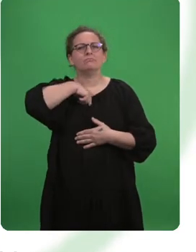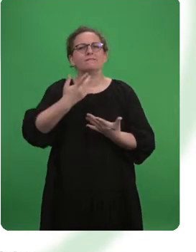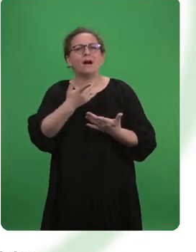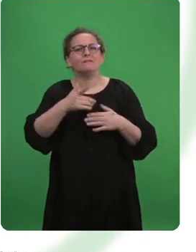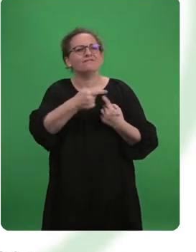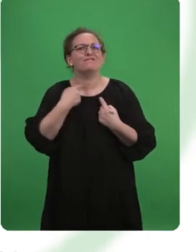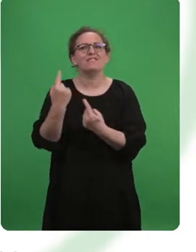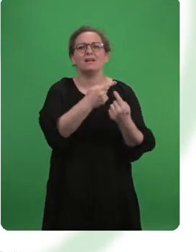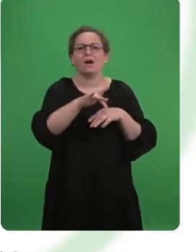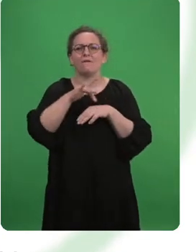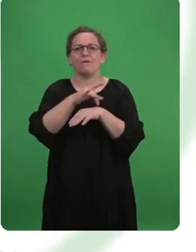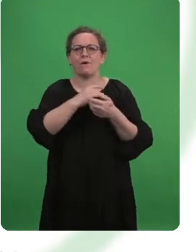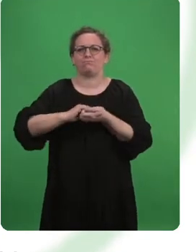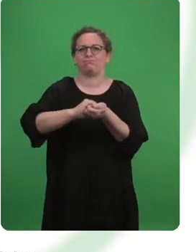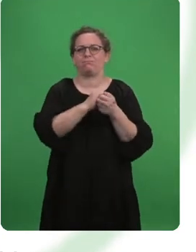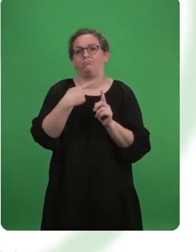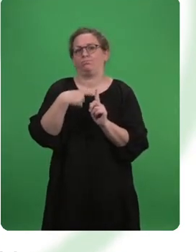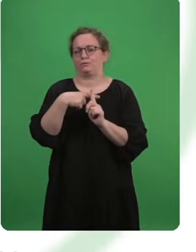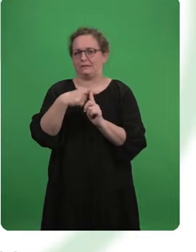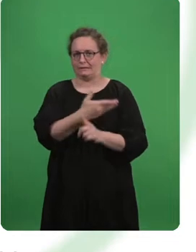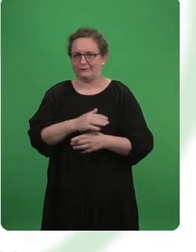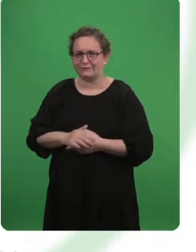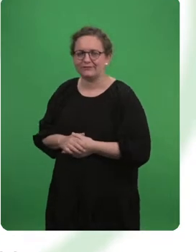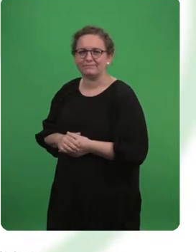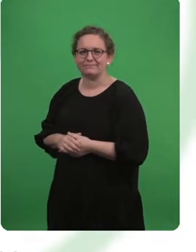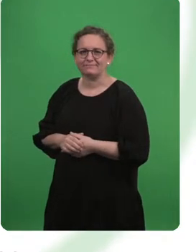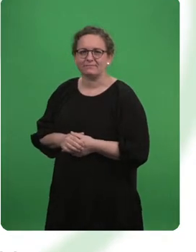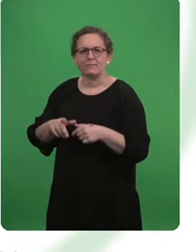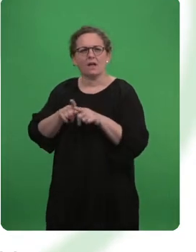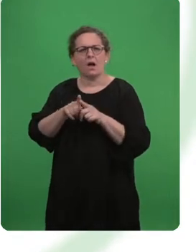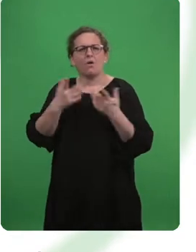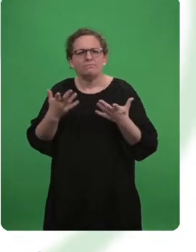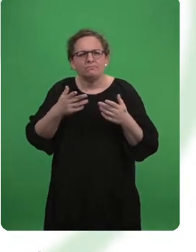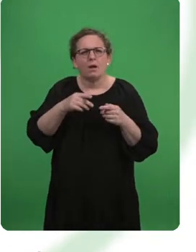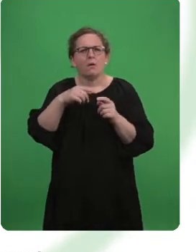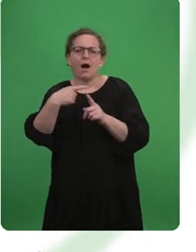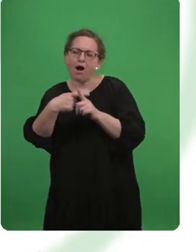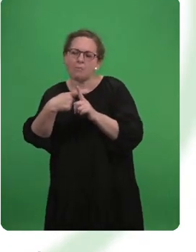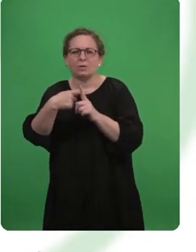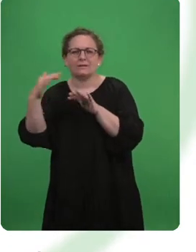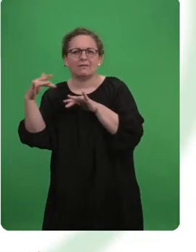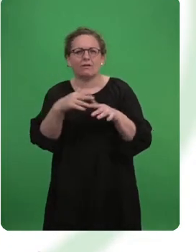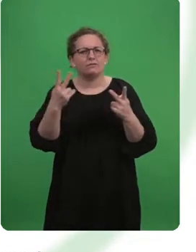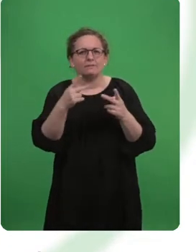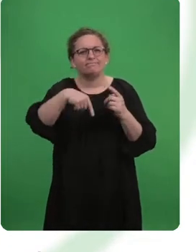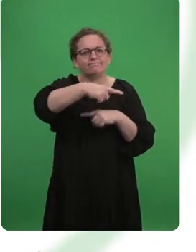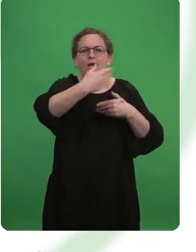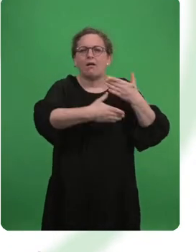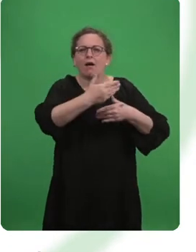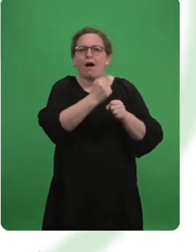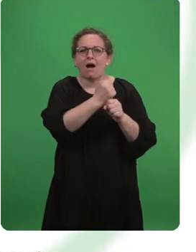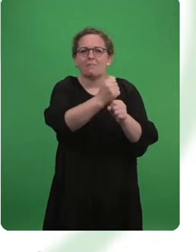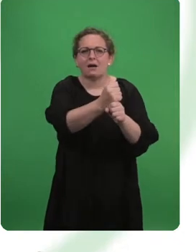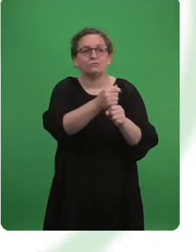Unternehmenstreue steigt und das führt zu einem positiven Wir-Gefühl. Einen sehr positiven Einfluss gibt es auch auf